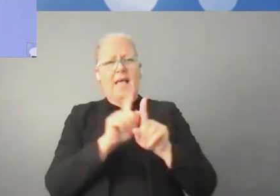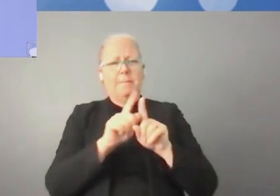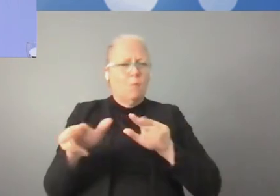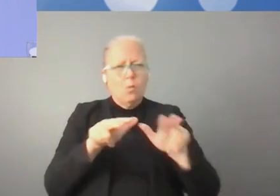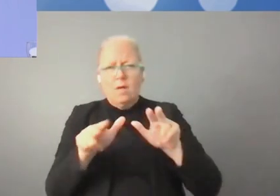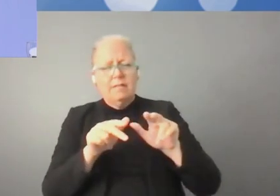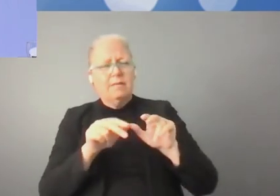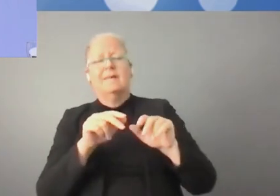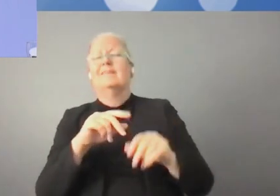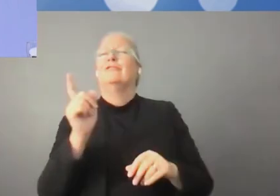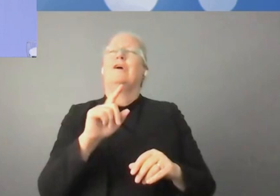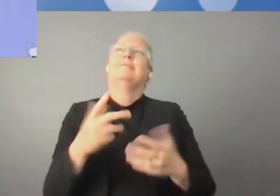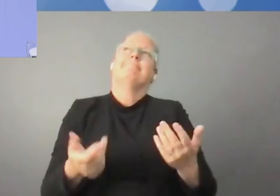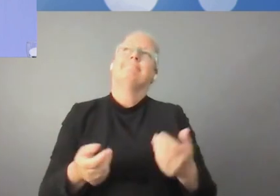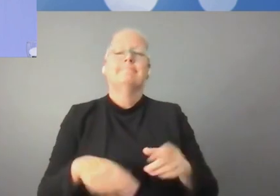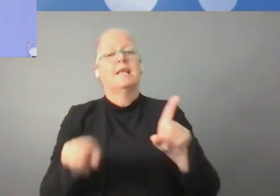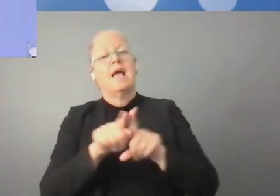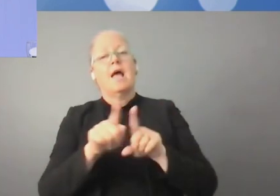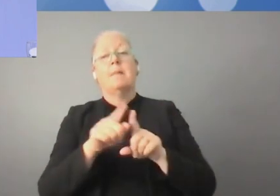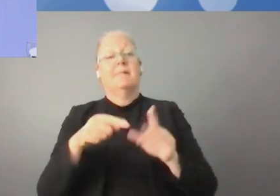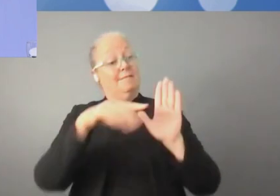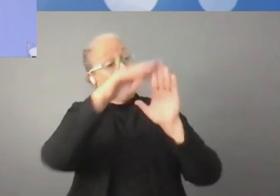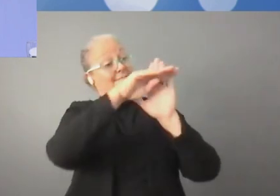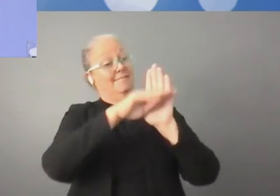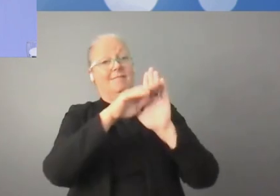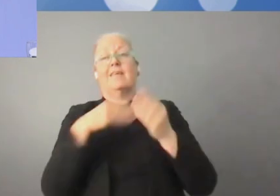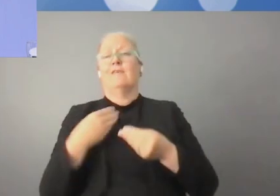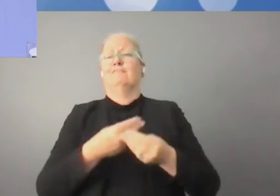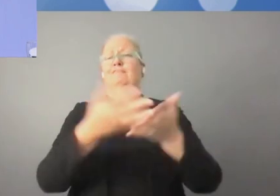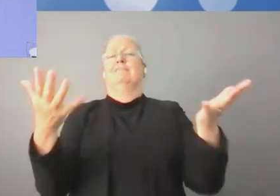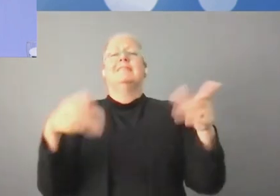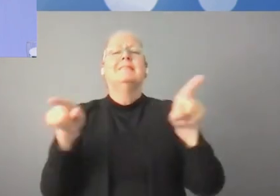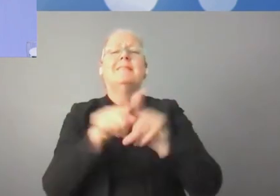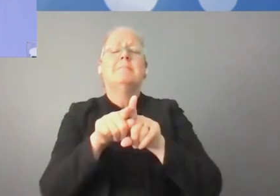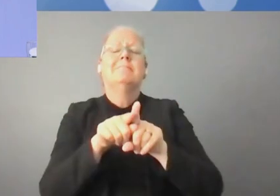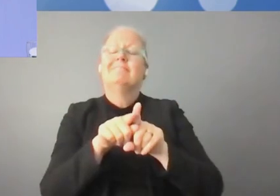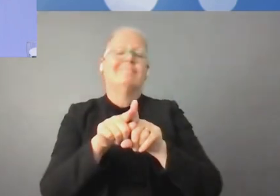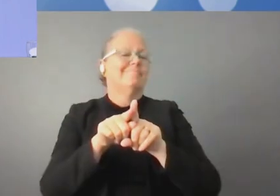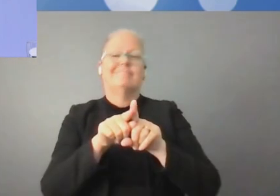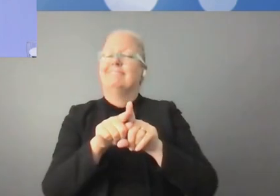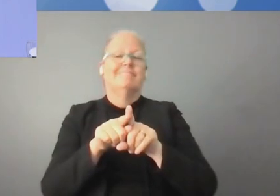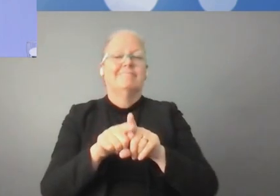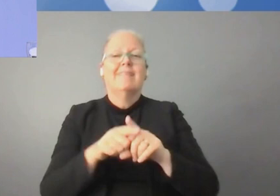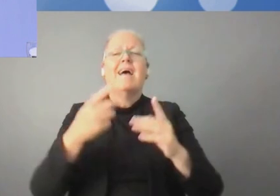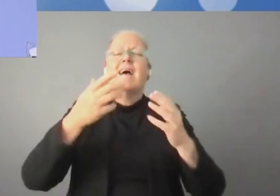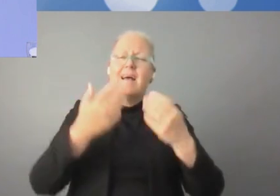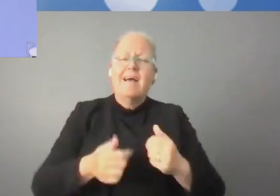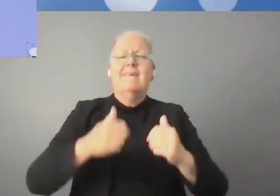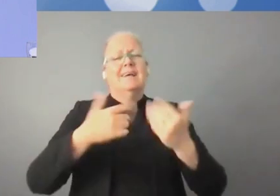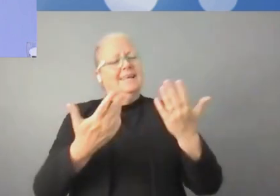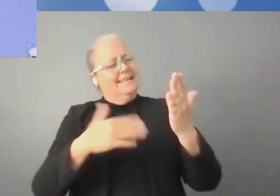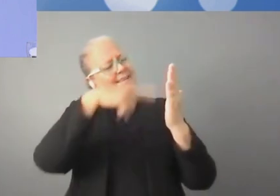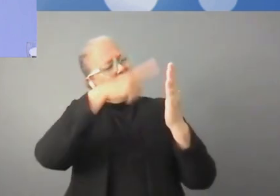Bien sûr, chaque fois qu'il est question de cadres juridiques, il faut définir les choses pour savoir de quoi on parle. Il faut savoir ce qu veut réglementer et pourquoi on veut